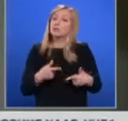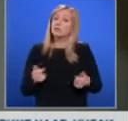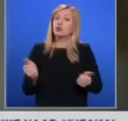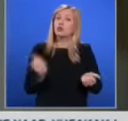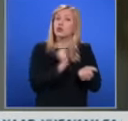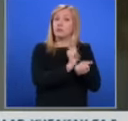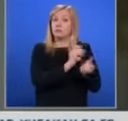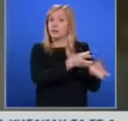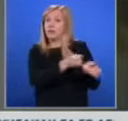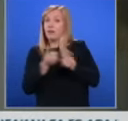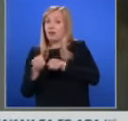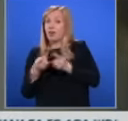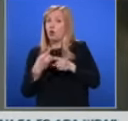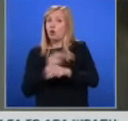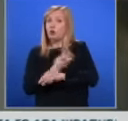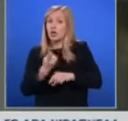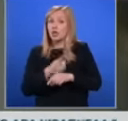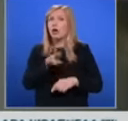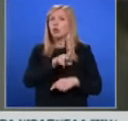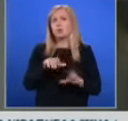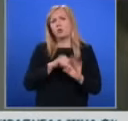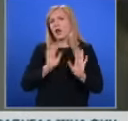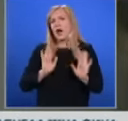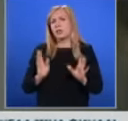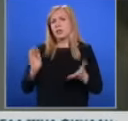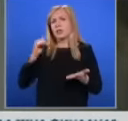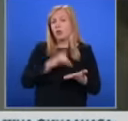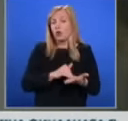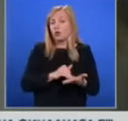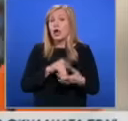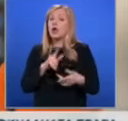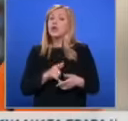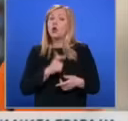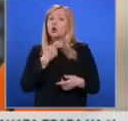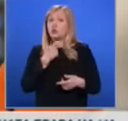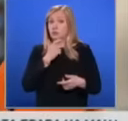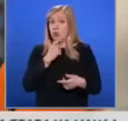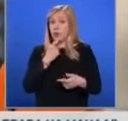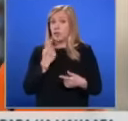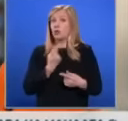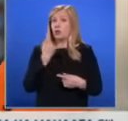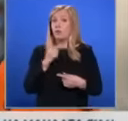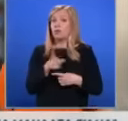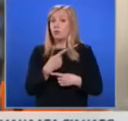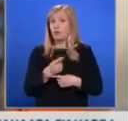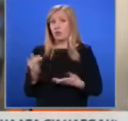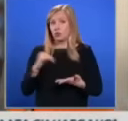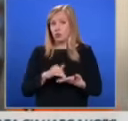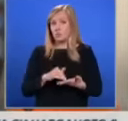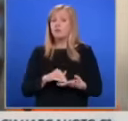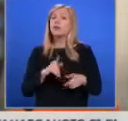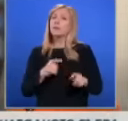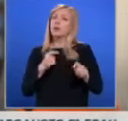Родителите на ученика отказали да дойдат, а случият бил поет от полицай на първо районно управление. Полицайите проведаха своето разследване,